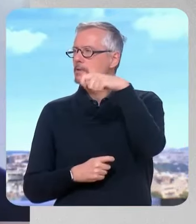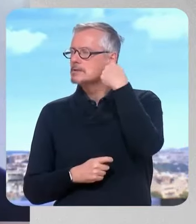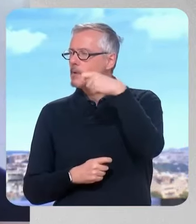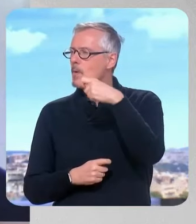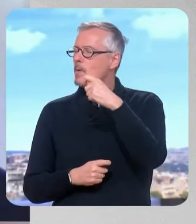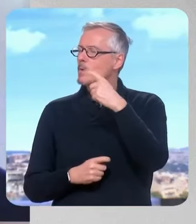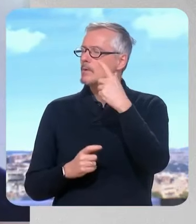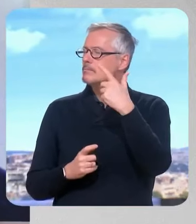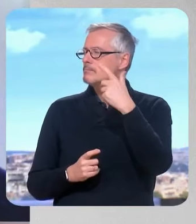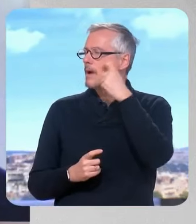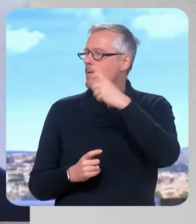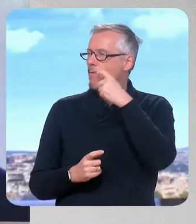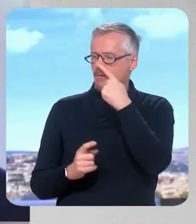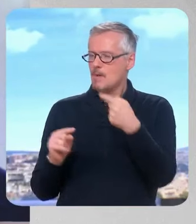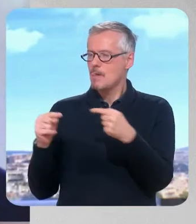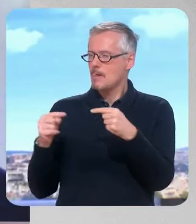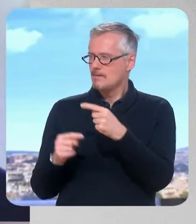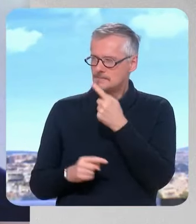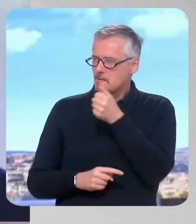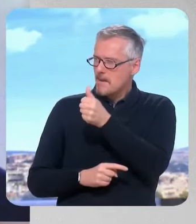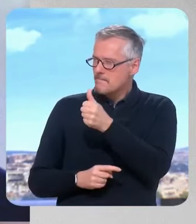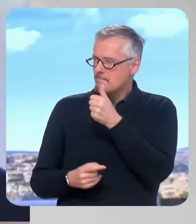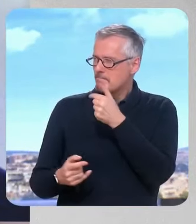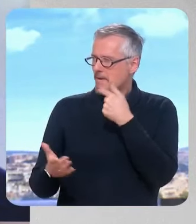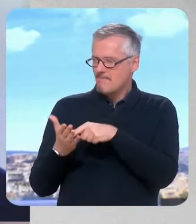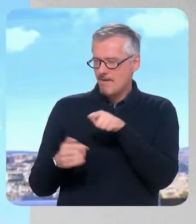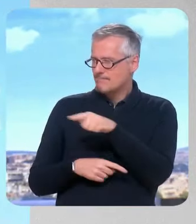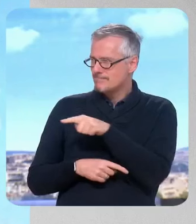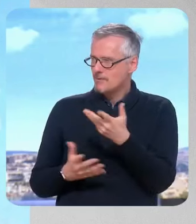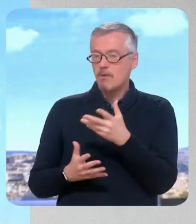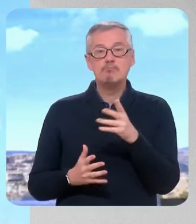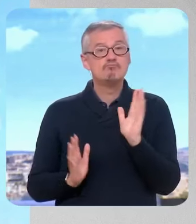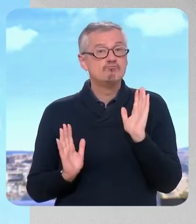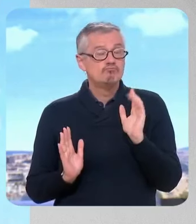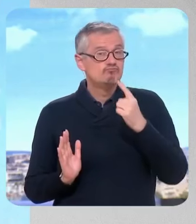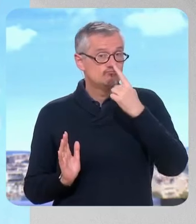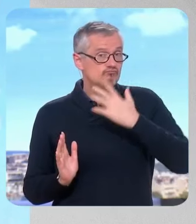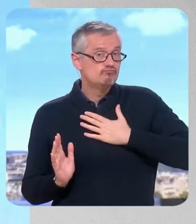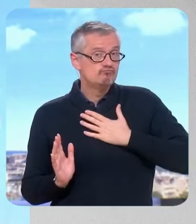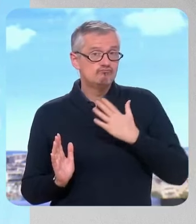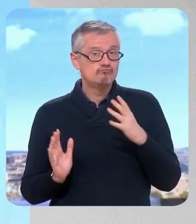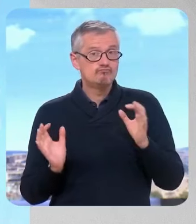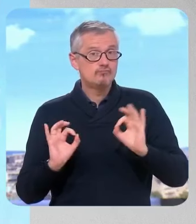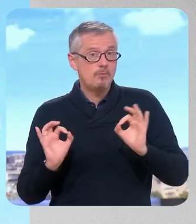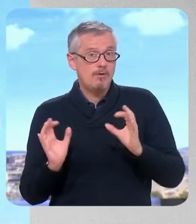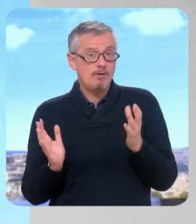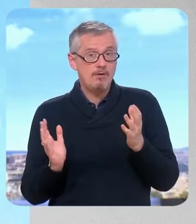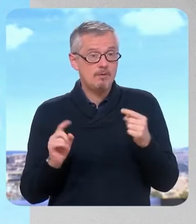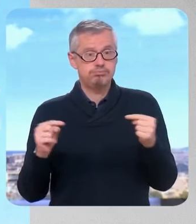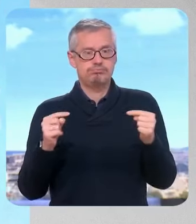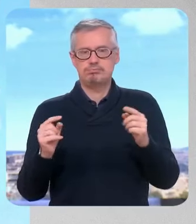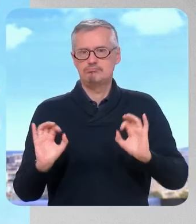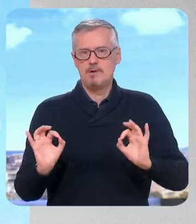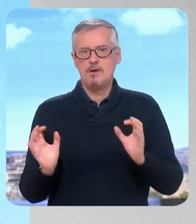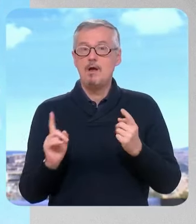lequel? Vous êtes plutôt de quel côté? Je ne crois pas qu'il un hiatus que celui que vous essayez de décrire.